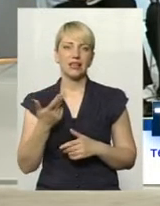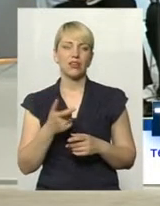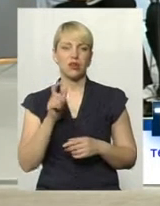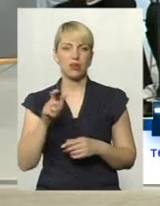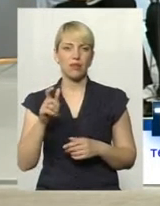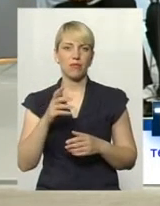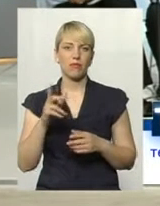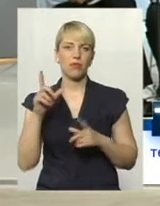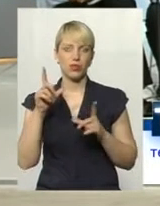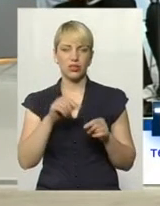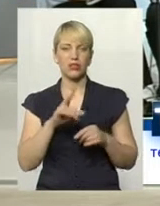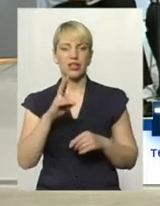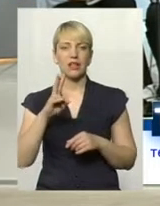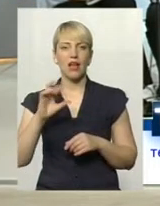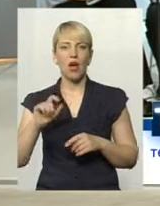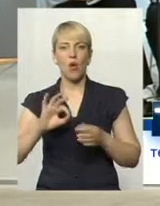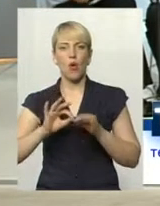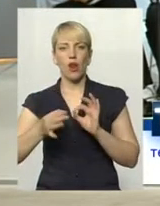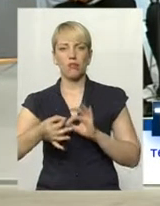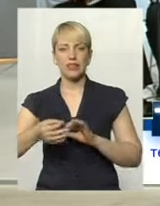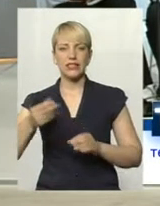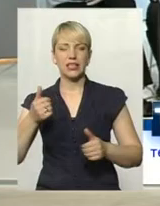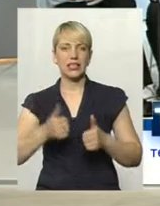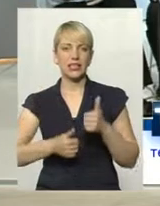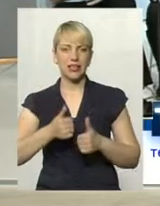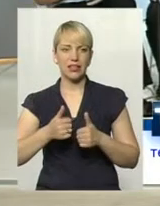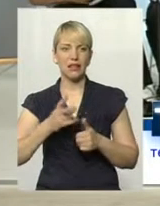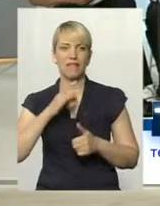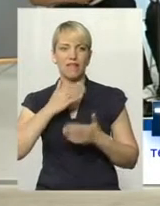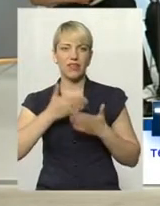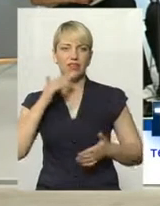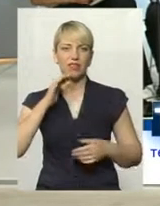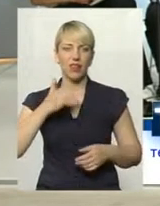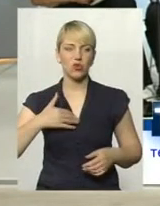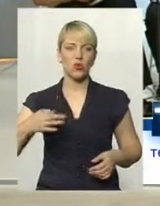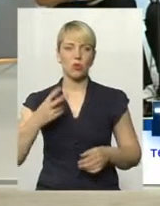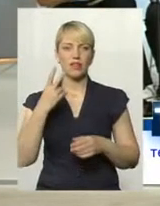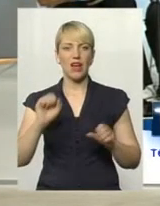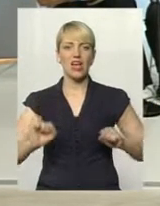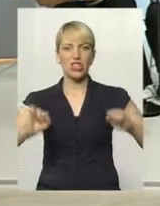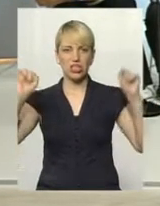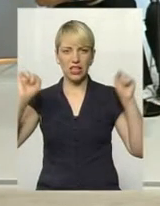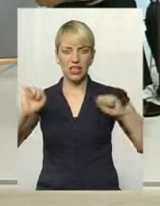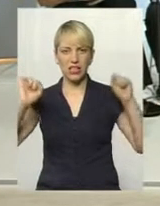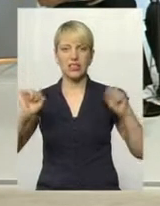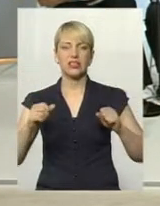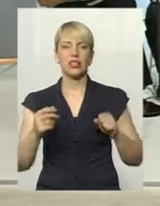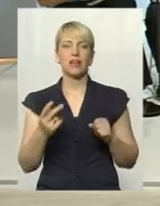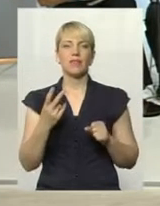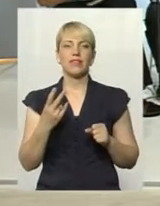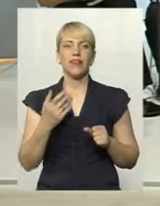чоловік не поїде на Олімпійські ігри від нашої області. Два штангісти, два важкоатлета, два